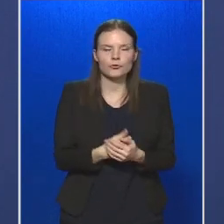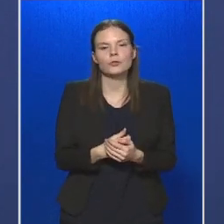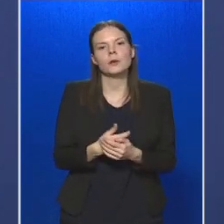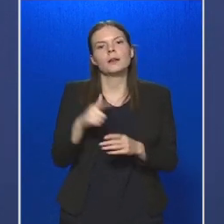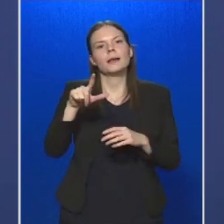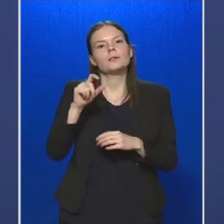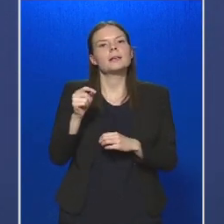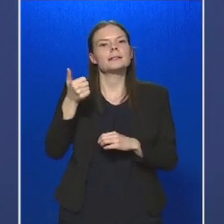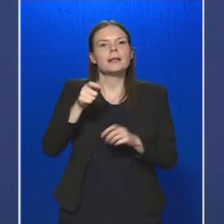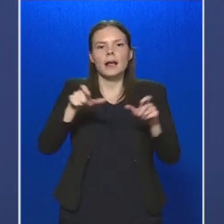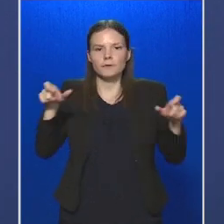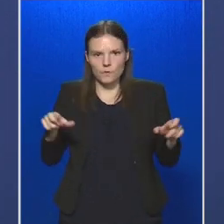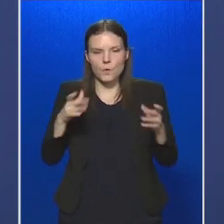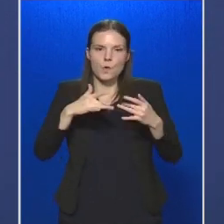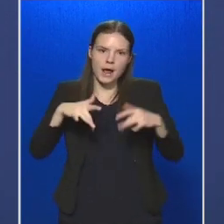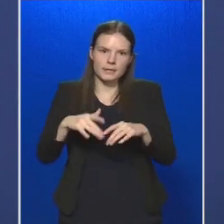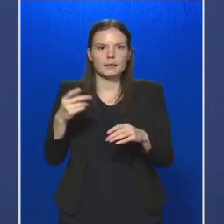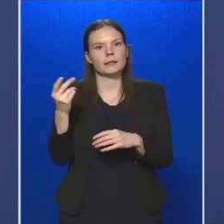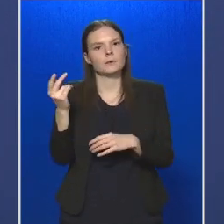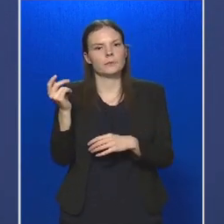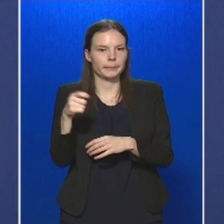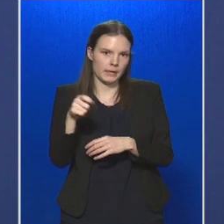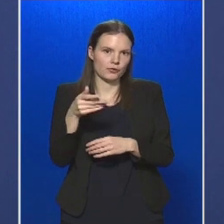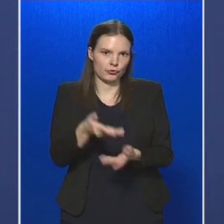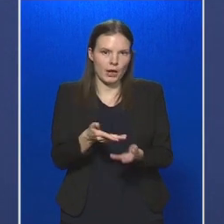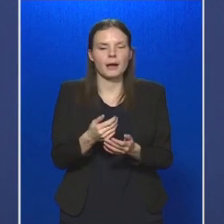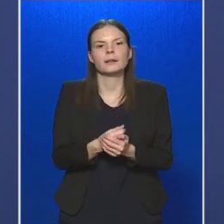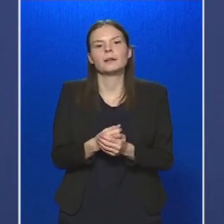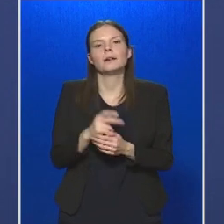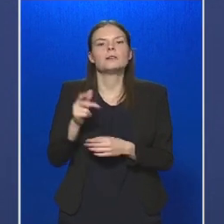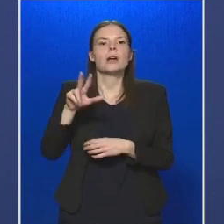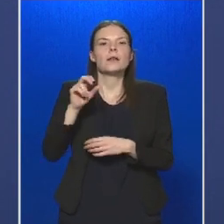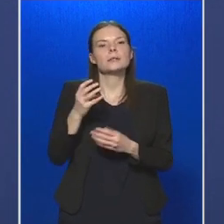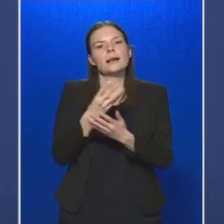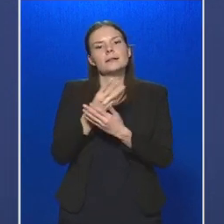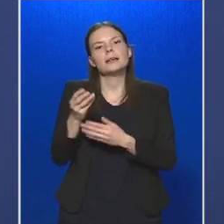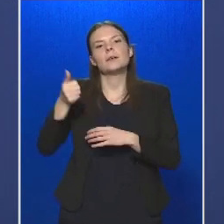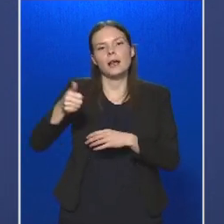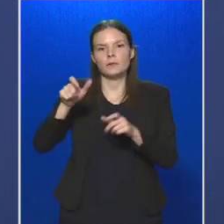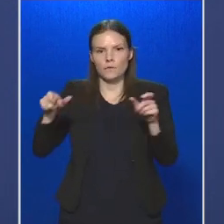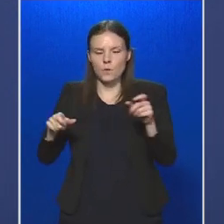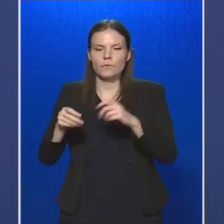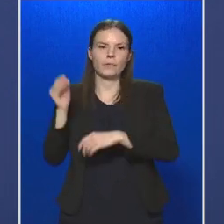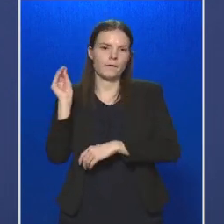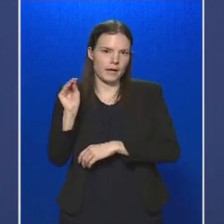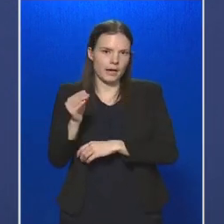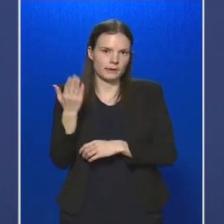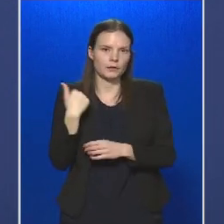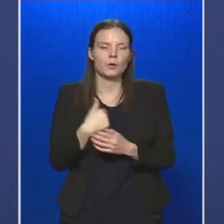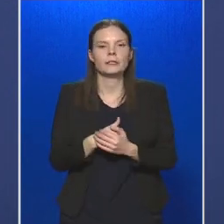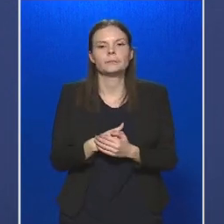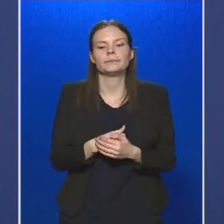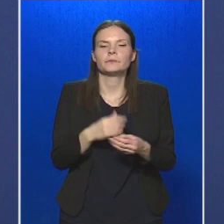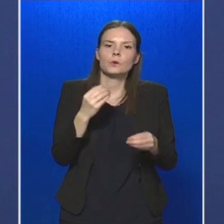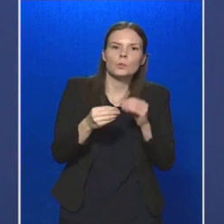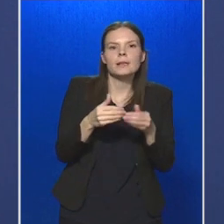211 fővel szemben helyszínbírságot szabtunk ki, és 341 főt feljelentettünk. Az üzletek